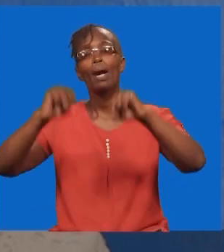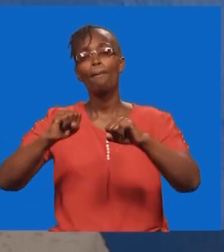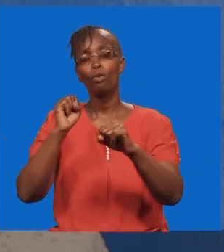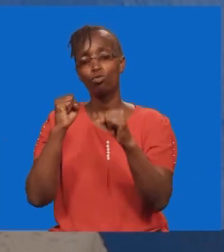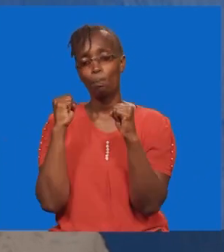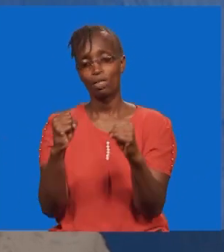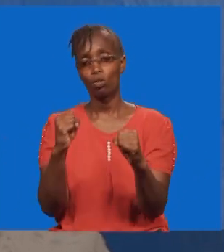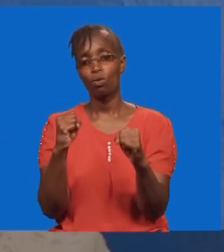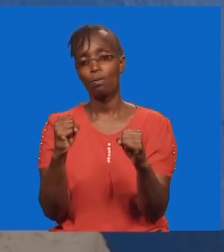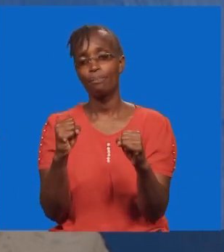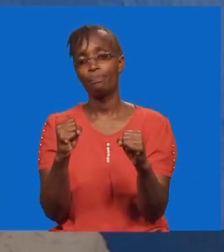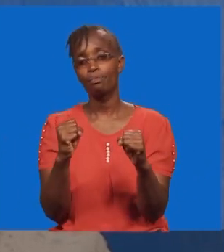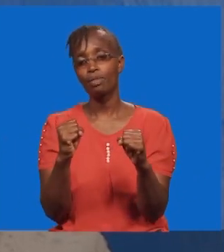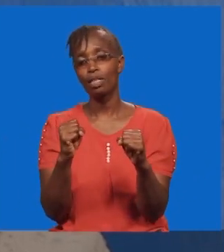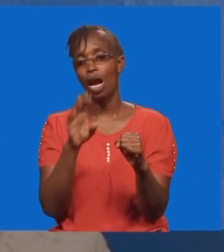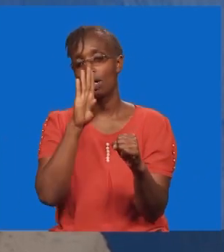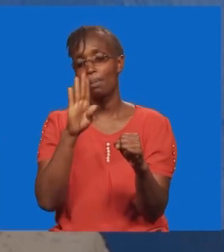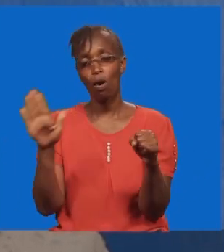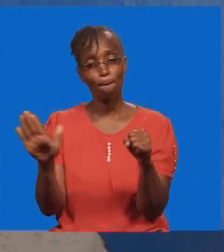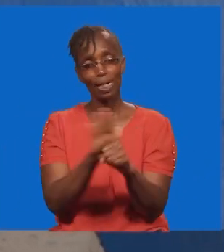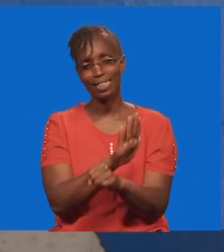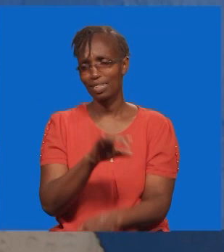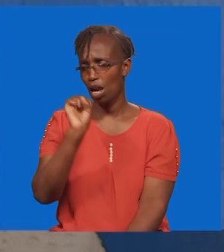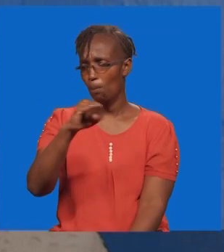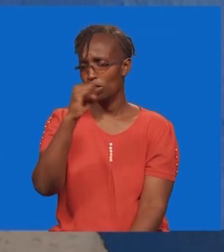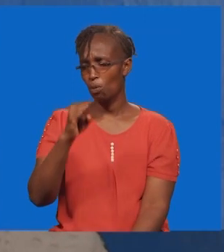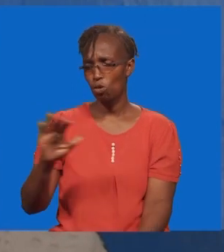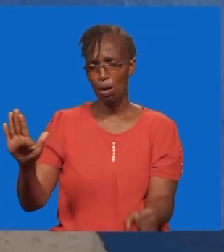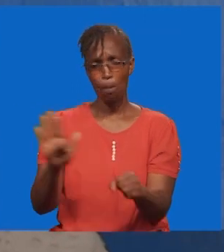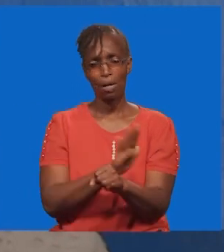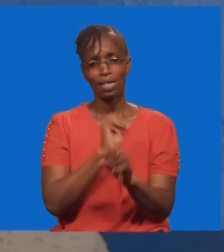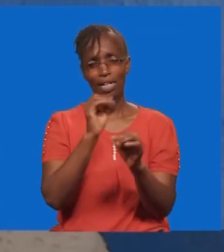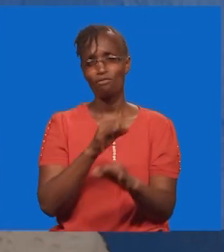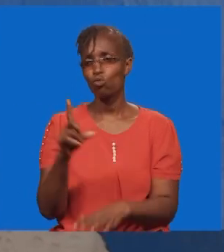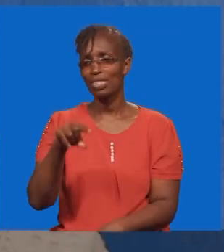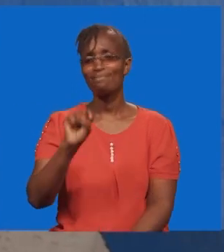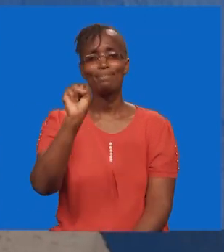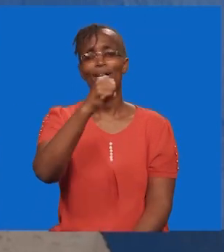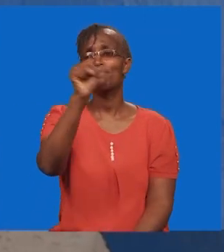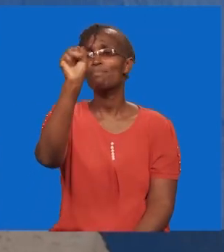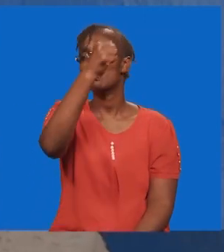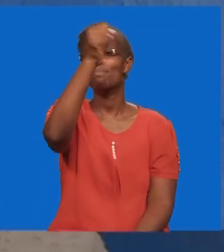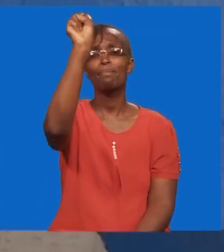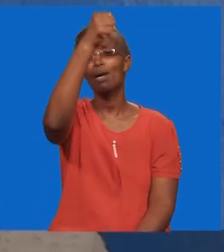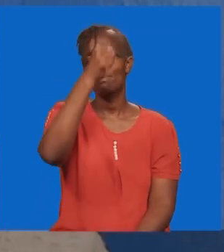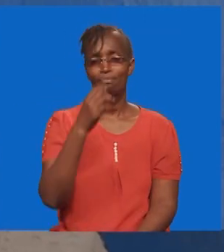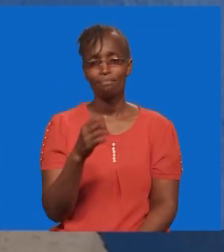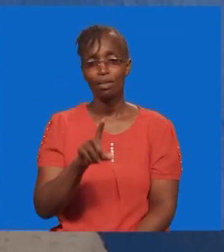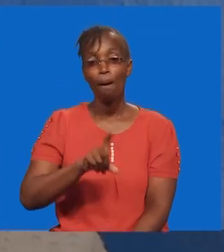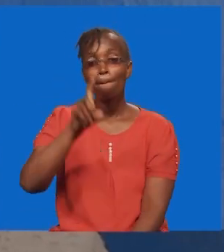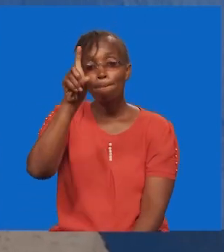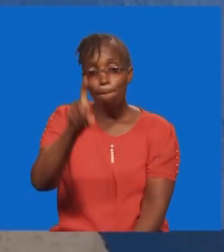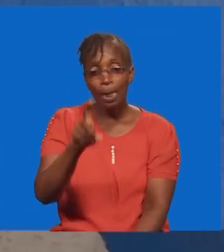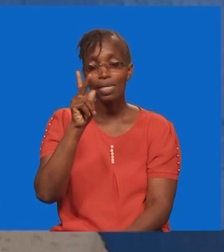Ili tuweze kuwa imara na tue wakamilifu. Uwezi kuwa mukamilifu kama unatapatapa, unayumba